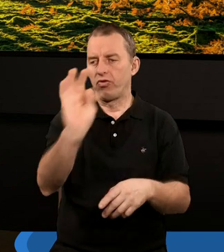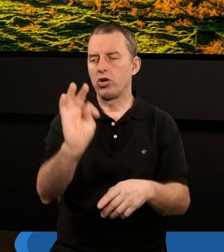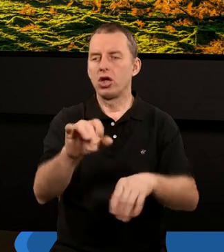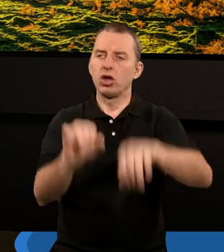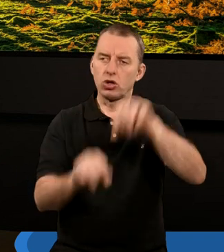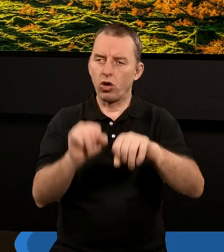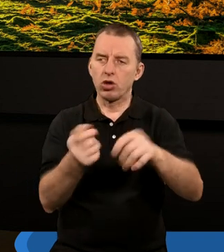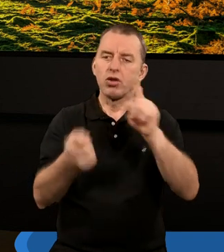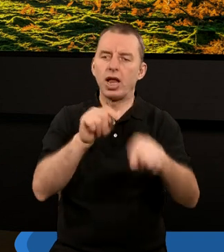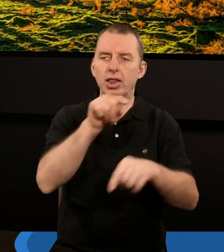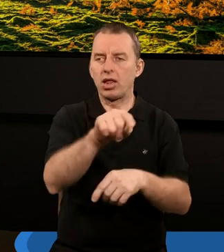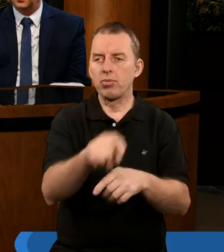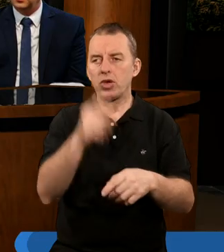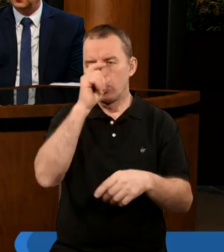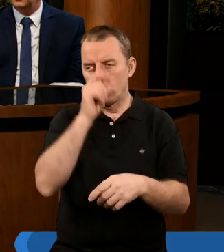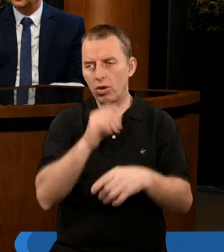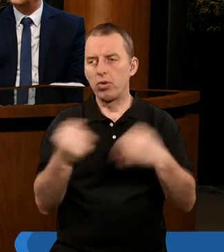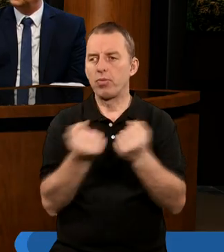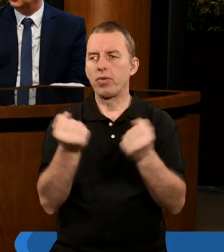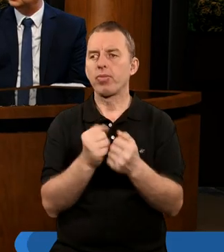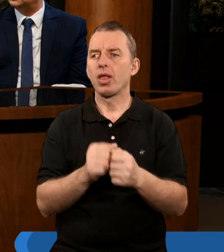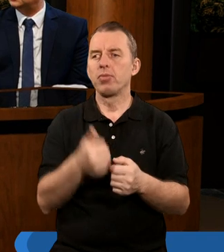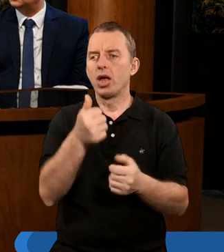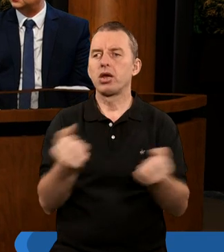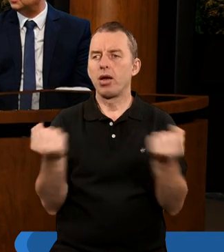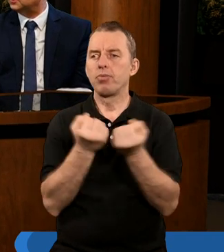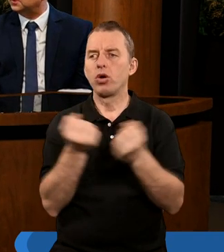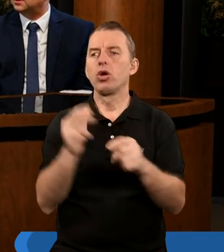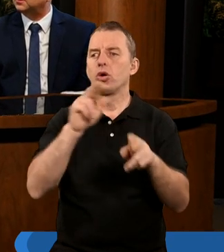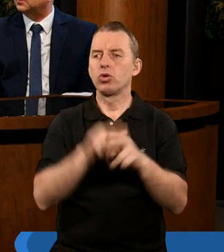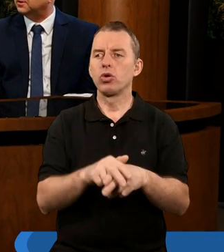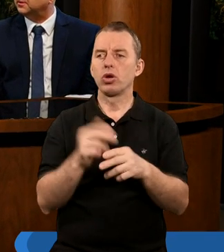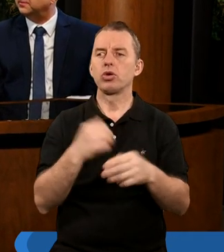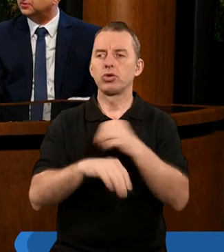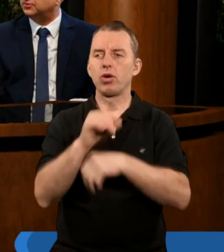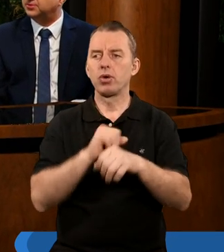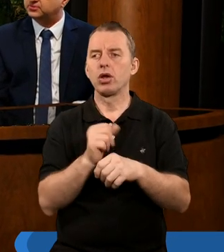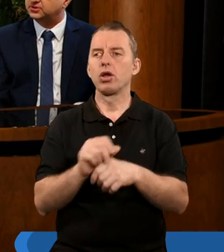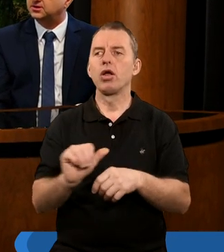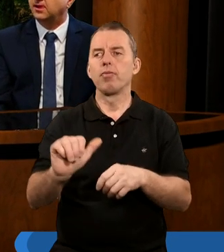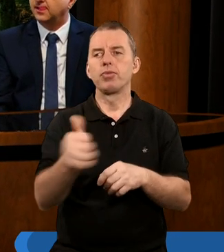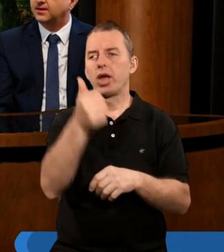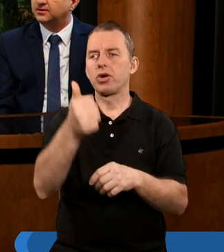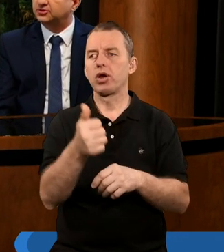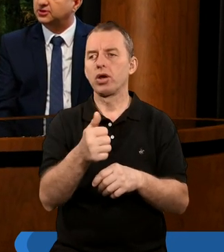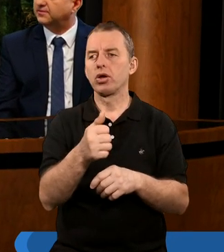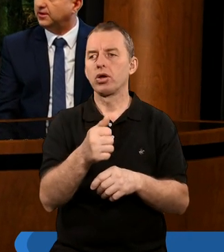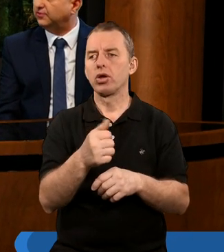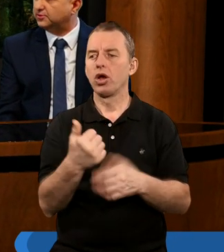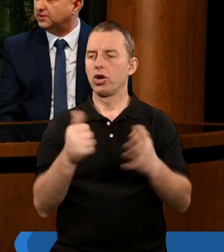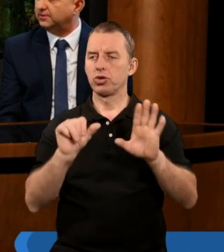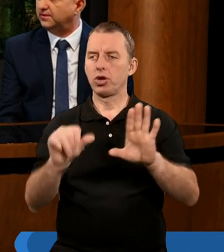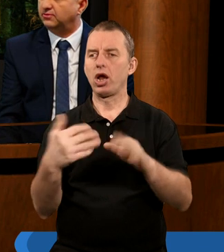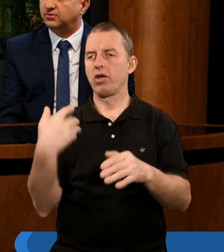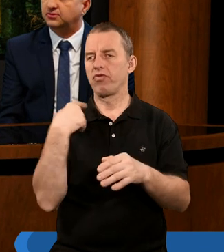tymi mocami. Pierwsza moc to Cesarstwo Rzymskie, które w ciągu pierwszych trzech